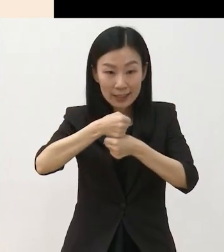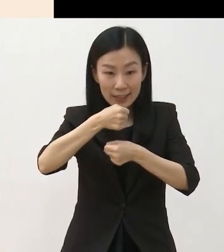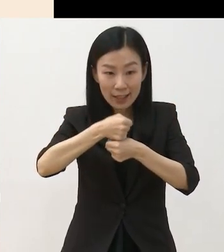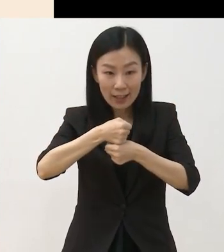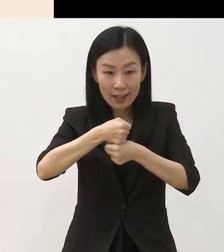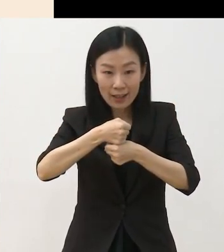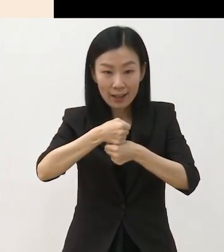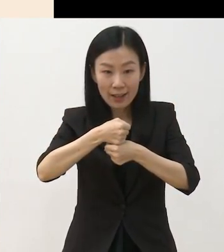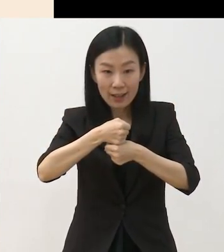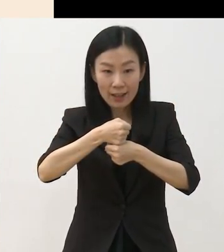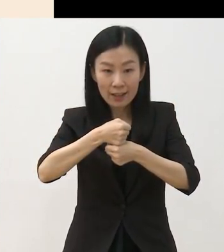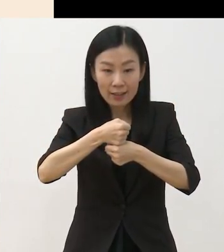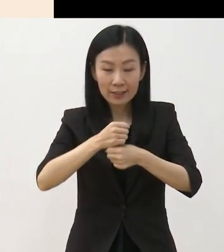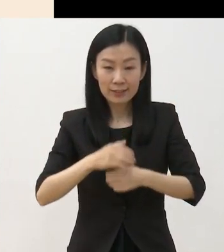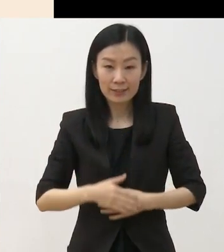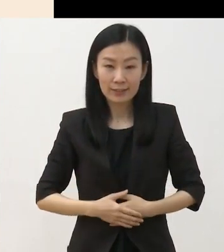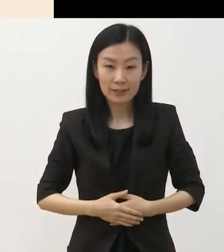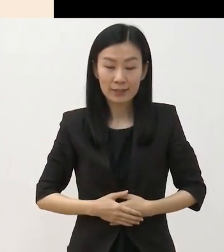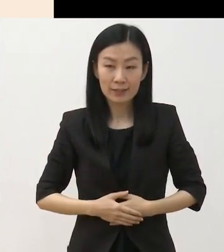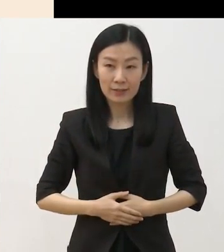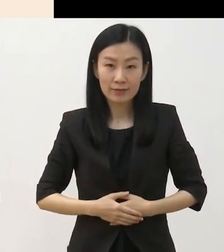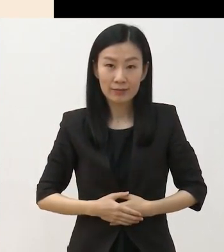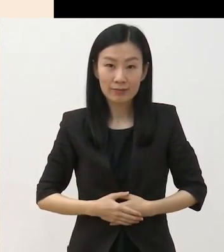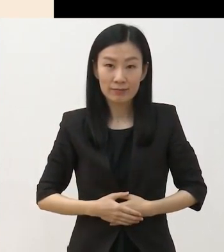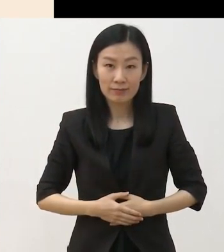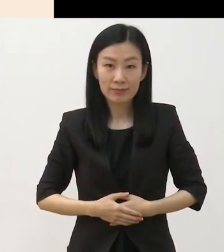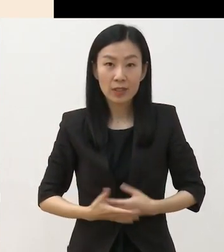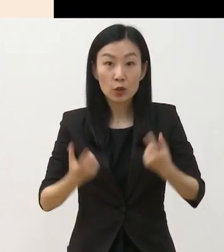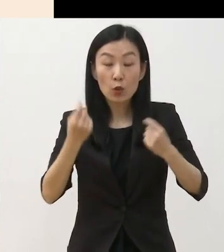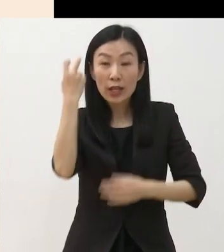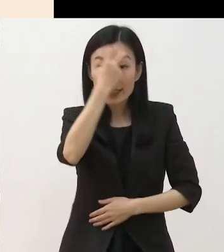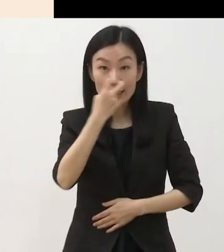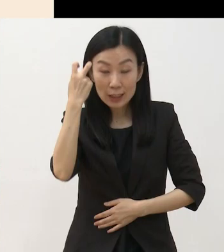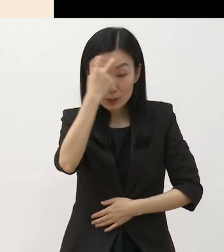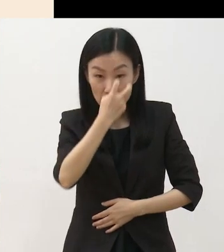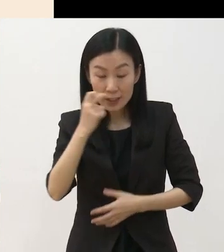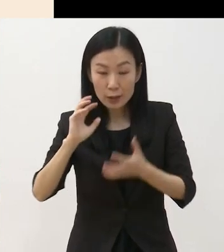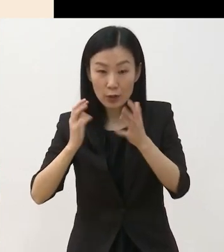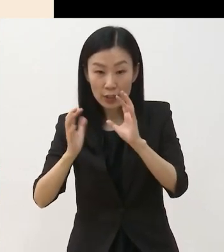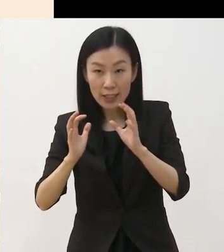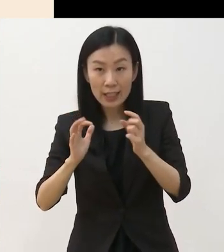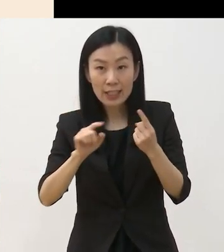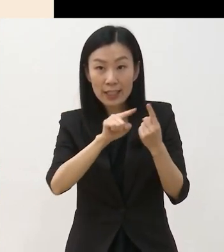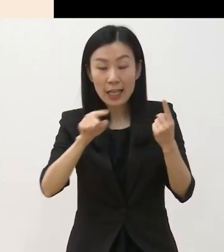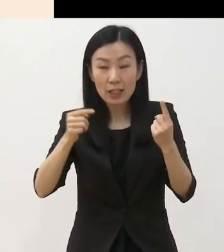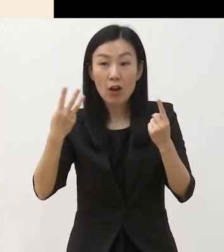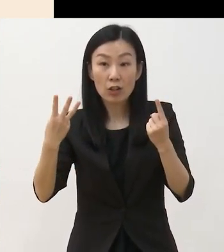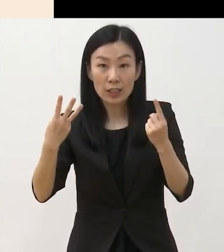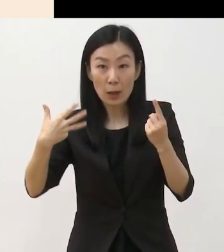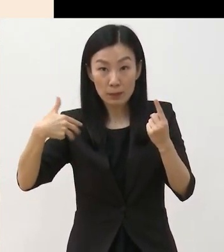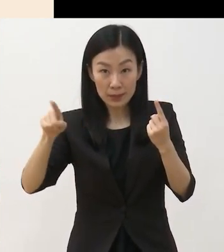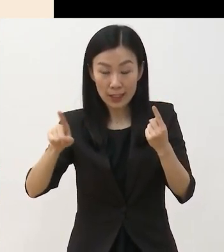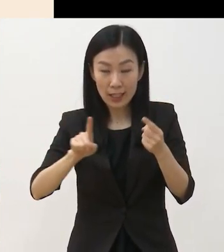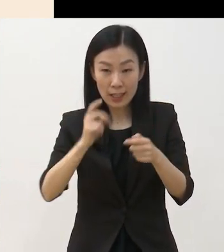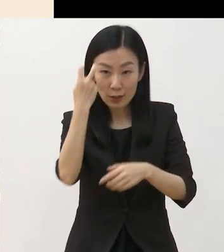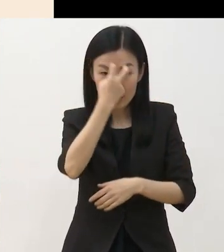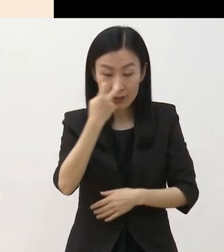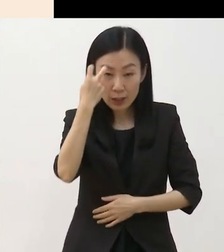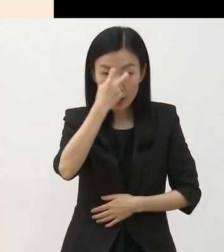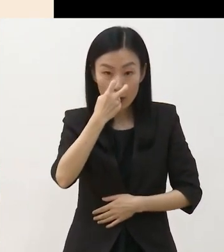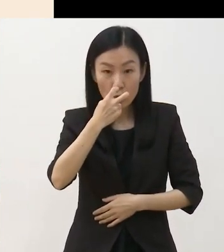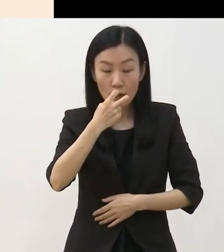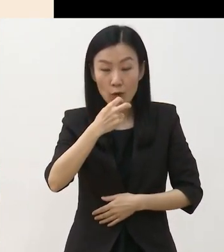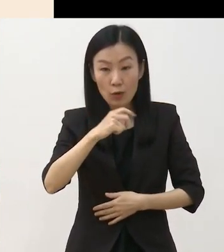중점으로 봅니다 동일한 심의위원이 1차부터 3차까지 심의를 하고요 명단은